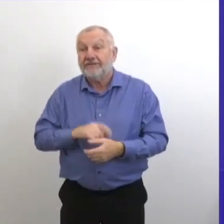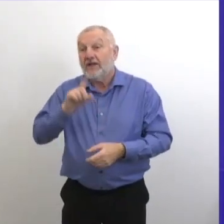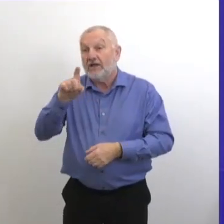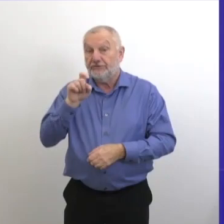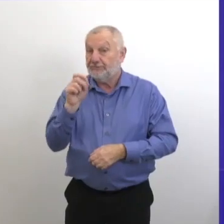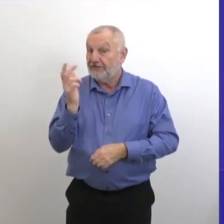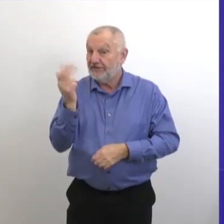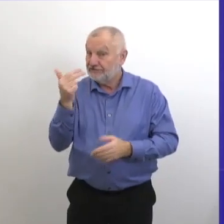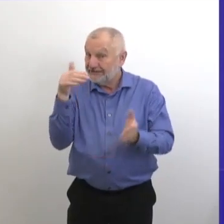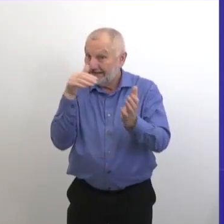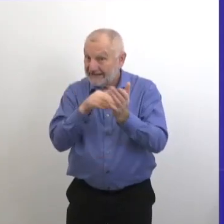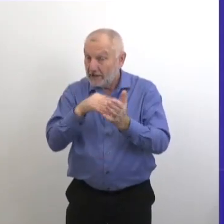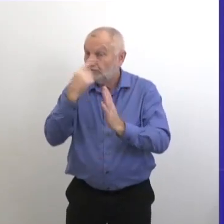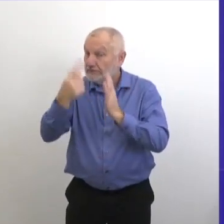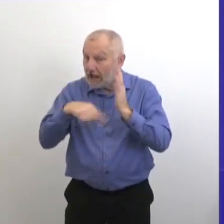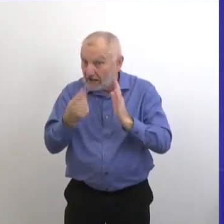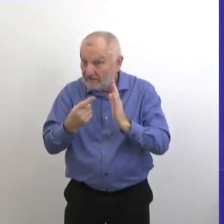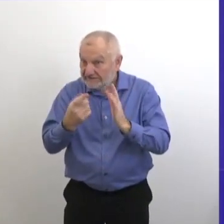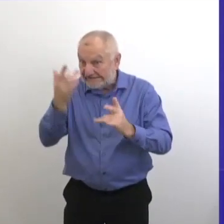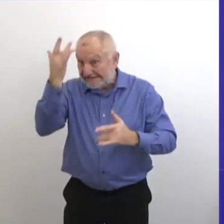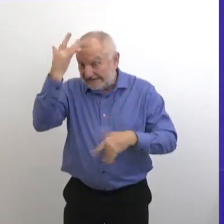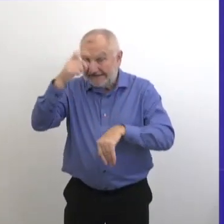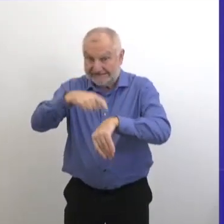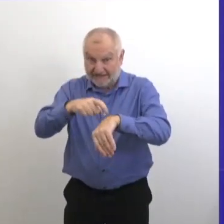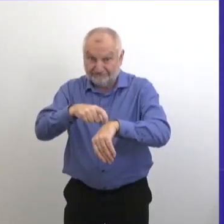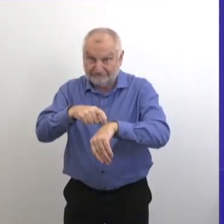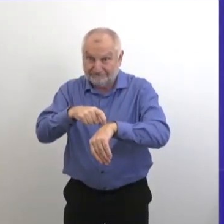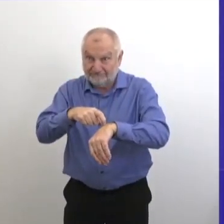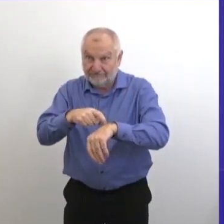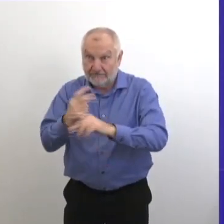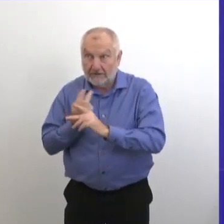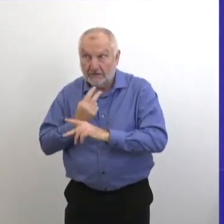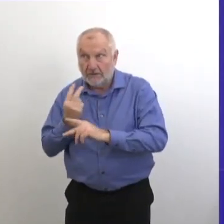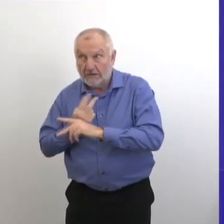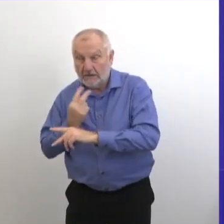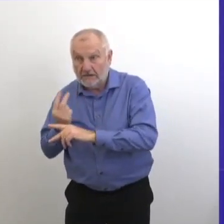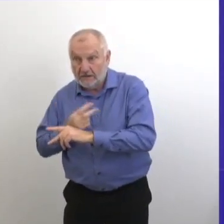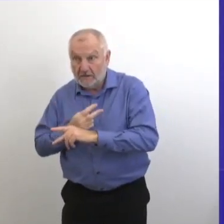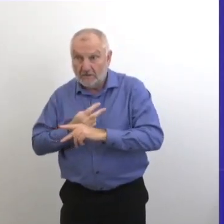heures de maladies perdues, ça correspond